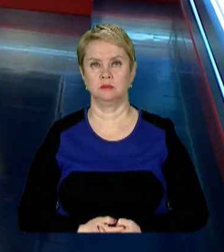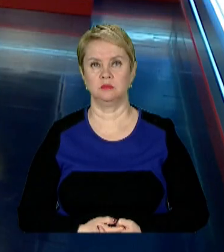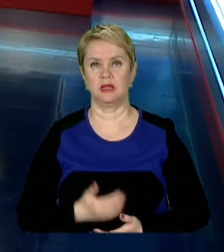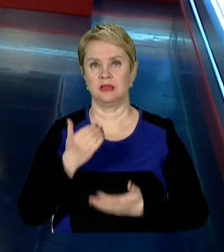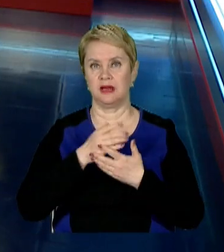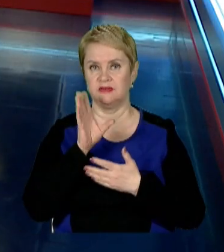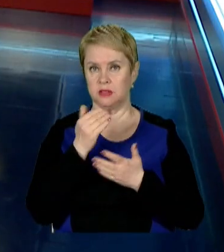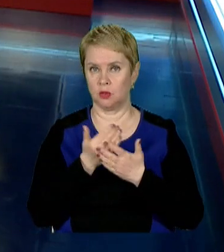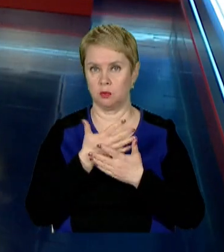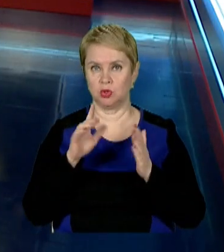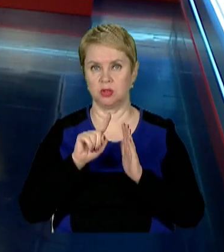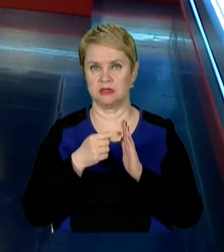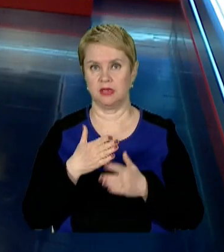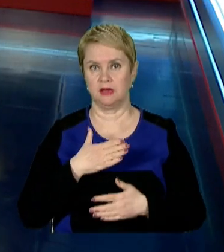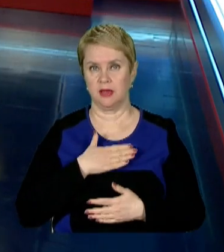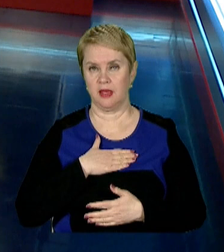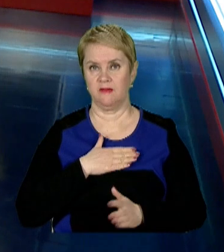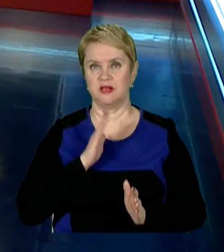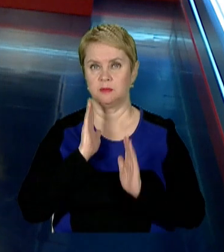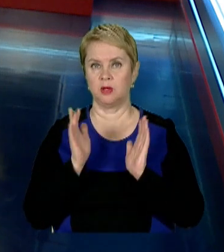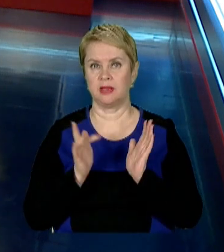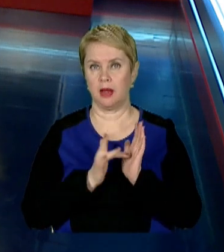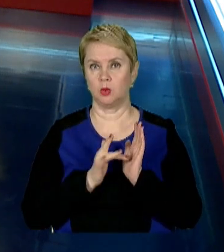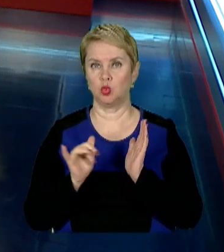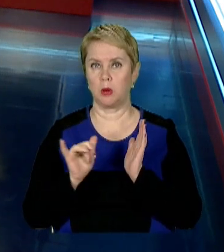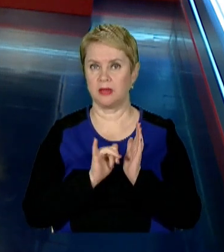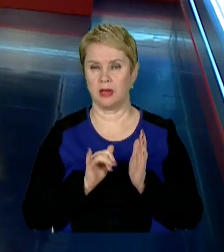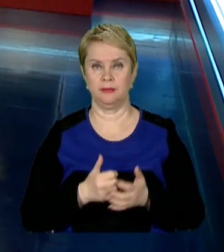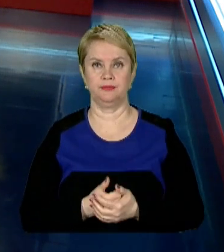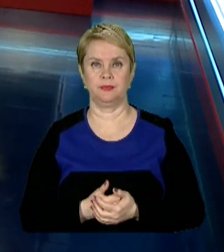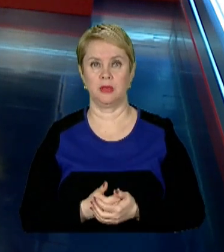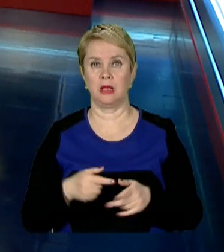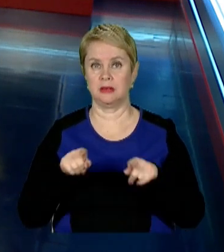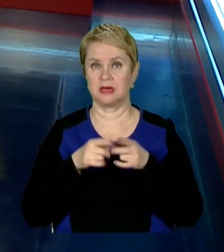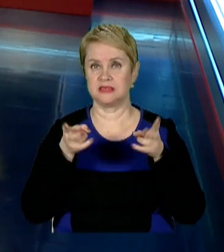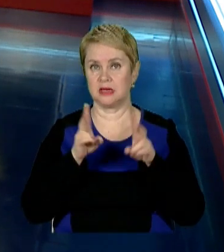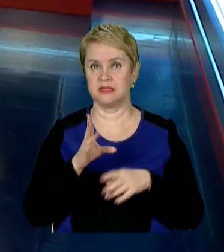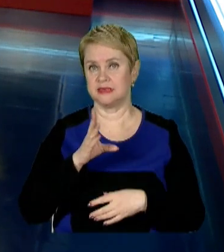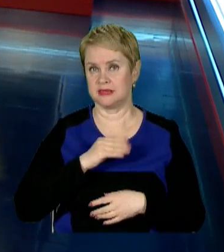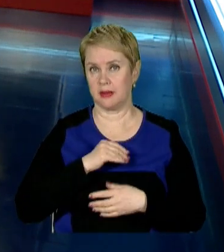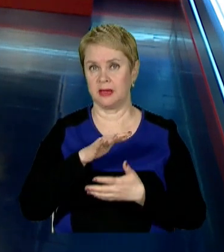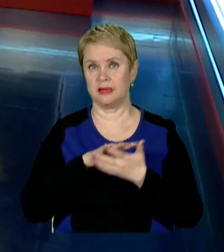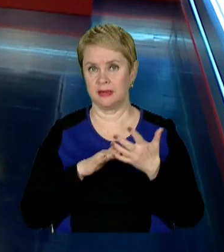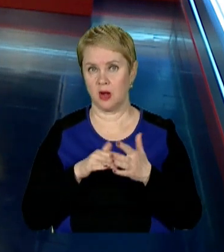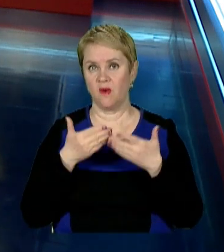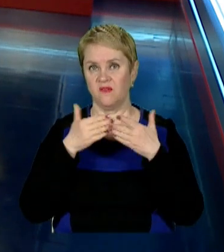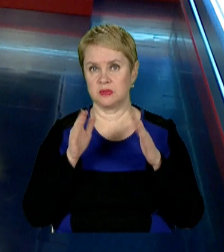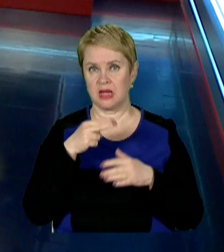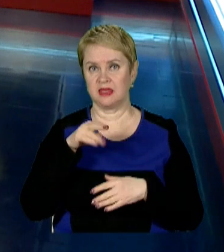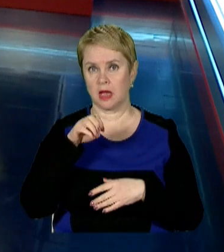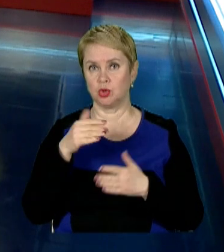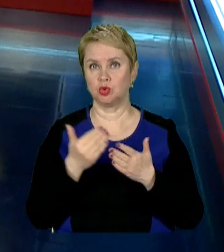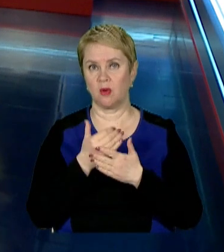І наразі це всі новини. Більше дізнавайтесь на нашій сторінці у Фейсбук, в Телеграм та Ютуб-каналі. Також залишайте з нами далі у випуску